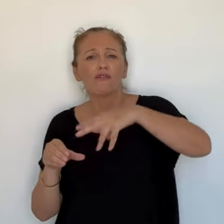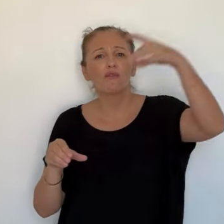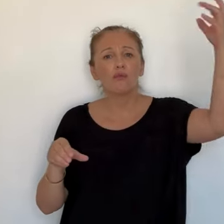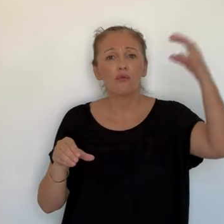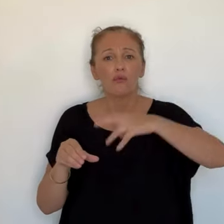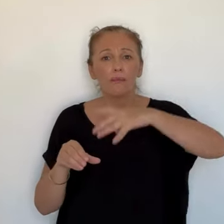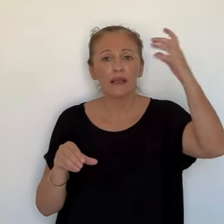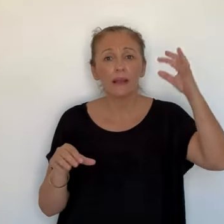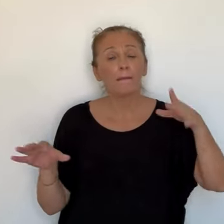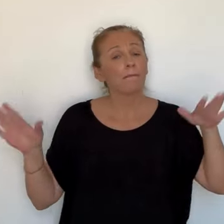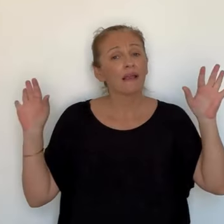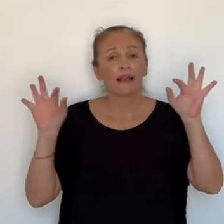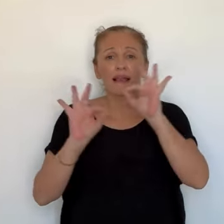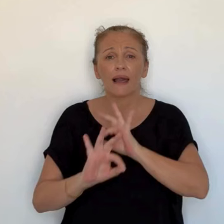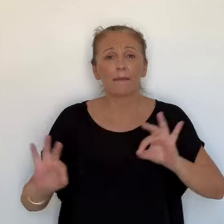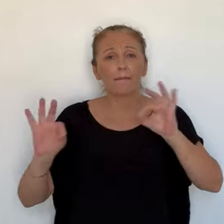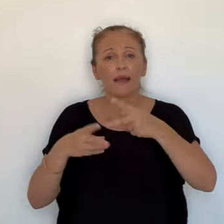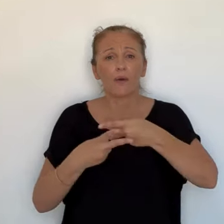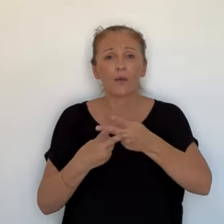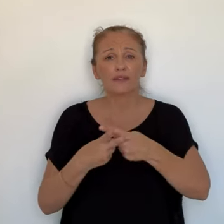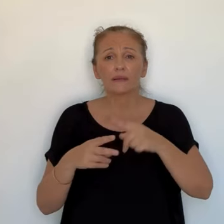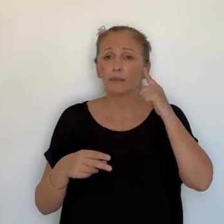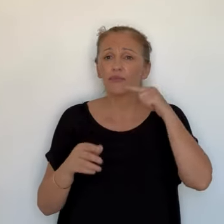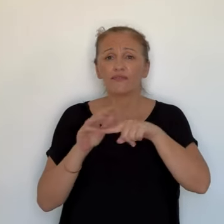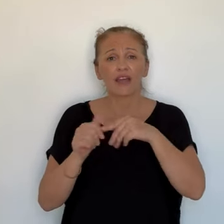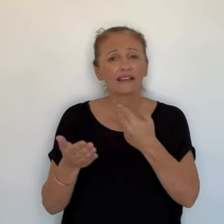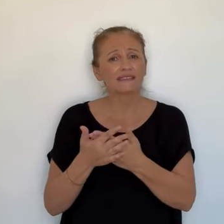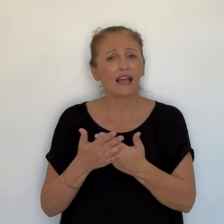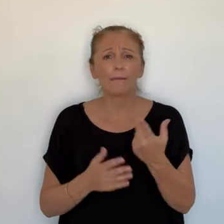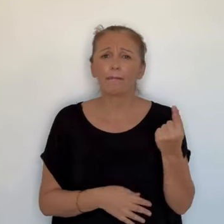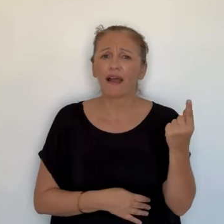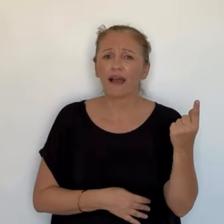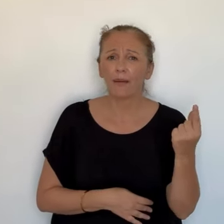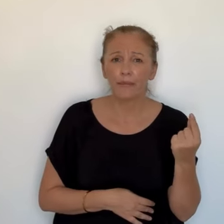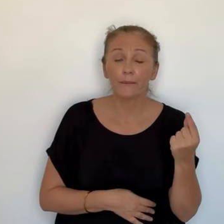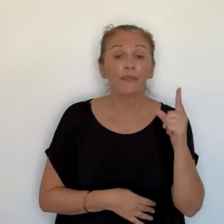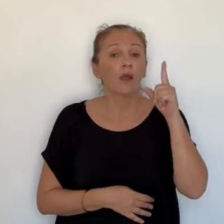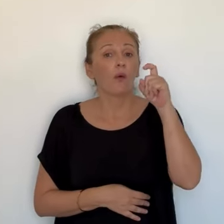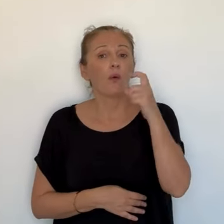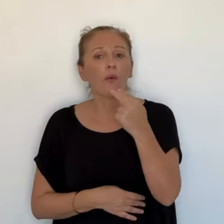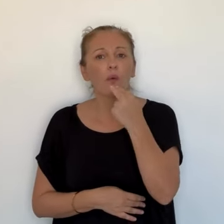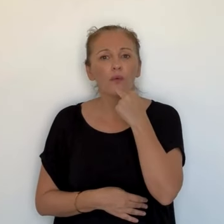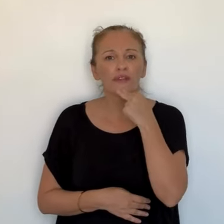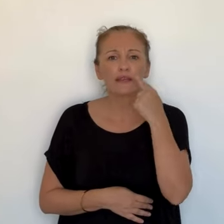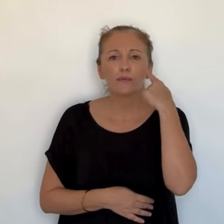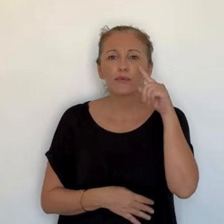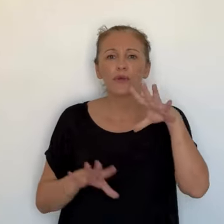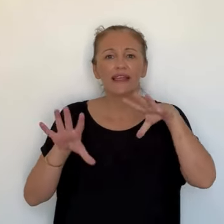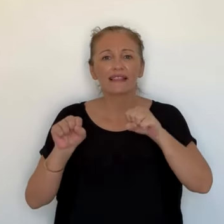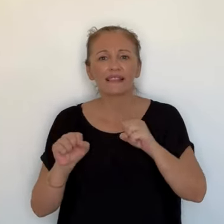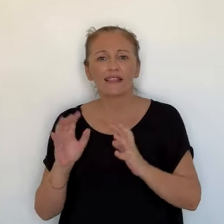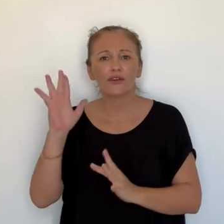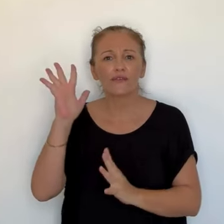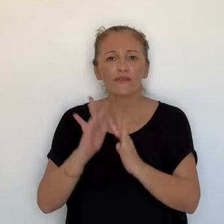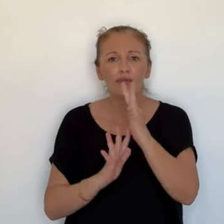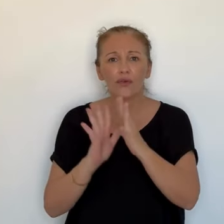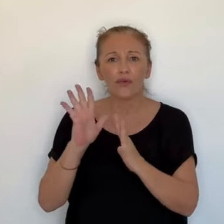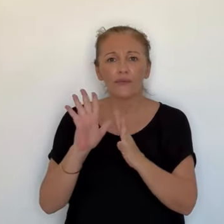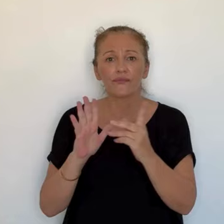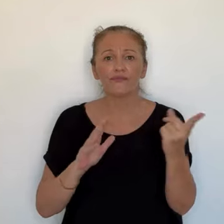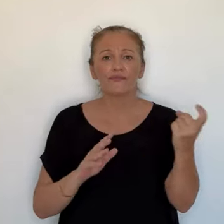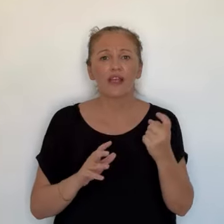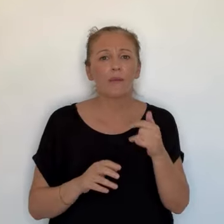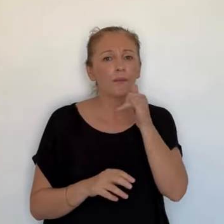par exemple en métaux lourds ou en hydrocarbures, qu'on aurait pu trouver dans ces fumées-là. On n'a pas les outils encore qui permettent de pouvoir faire ça de